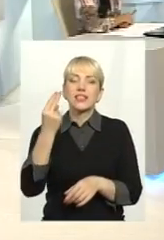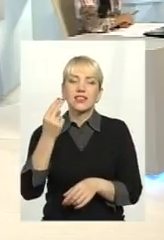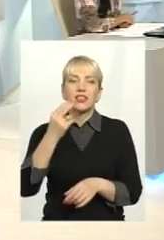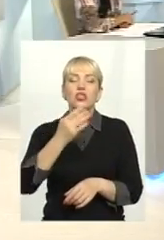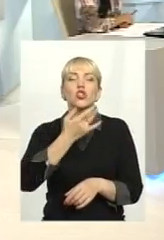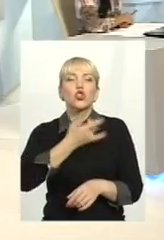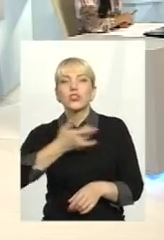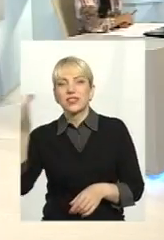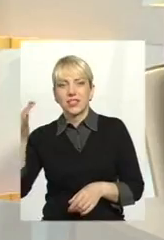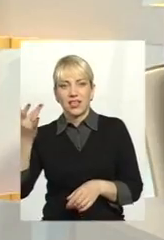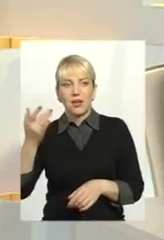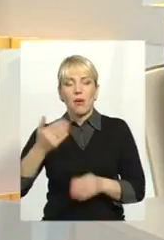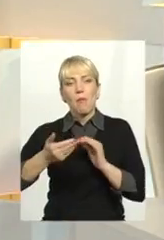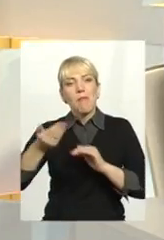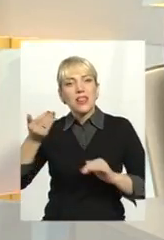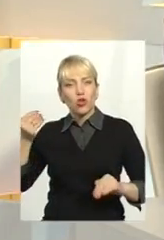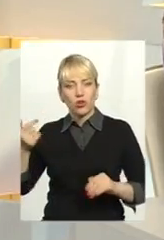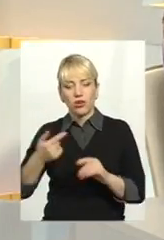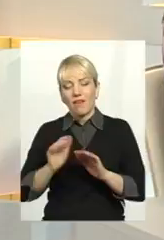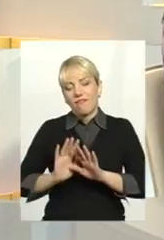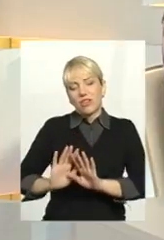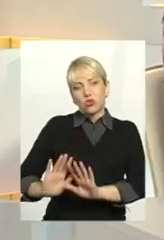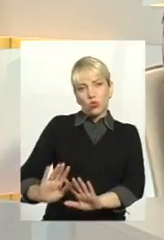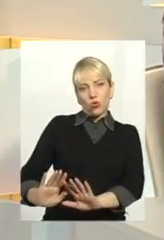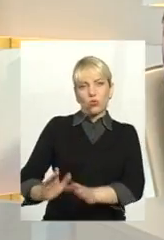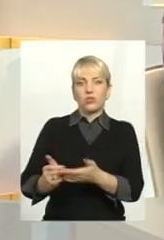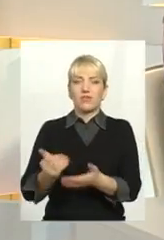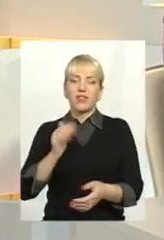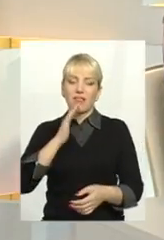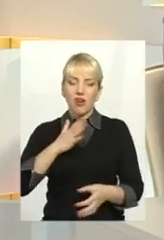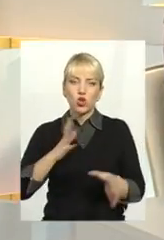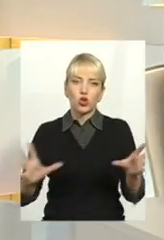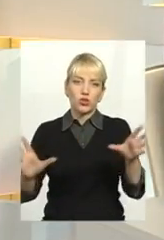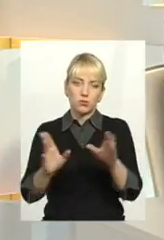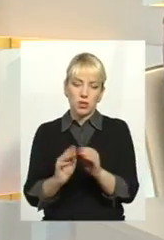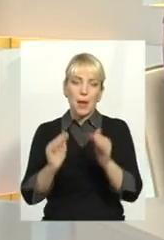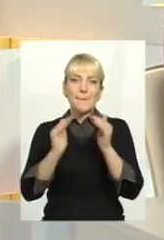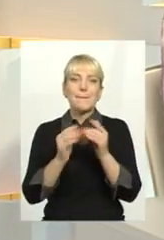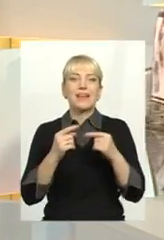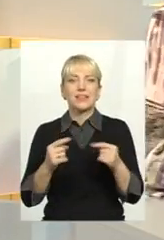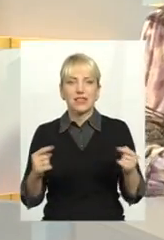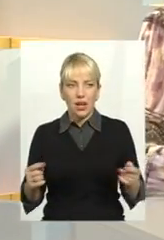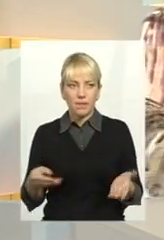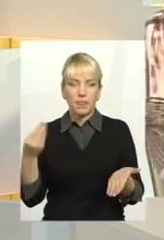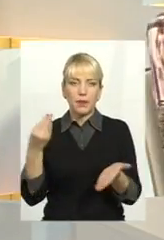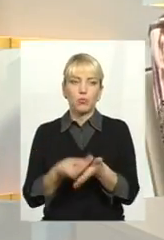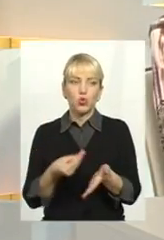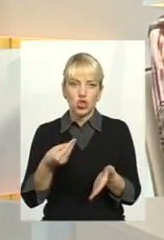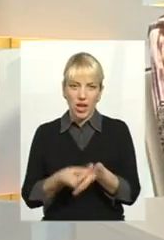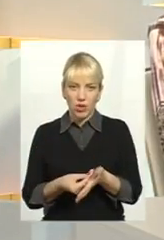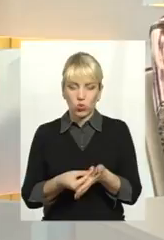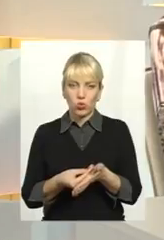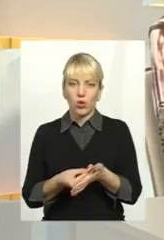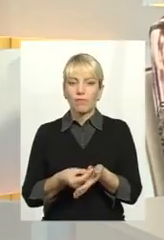відстороненість від нашого суспільного майна, бюджету, від нашого суспільного